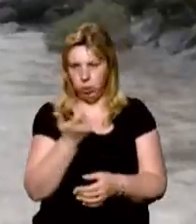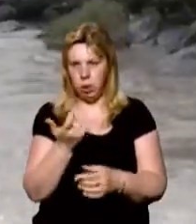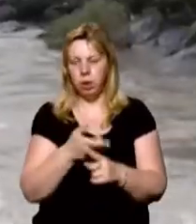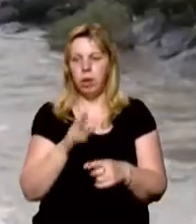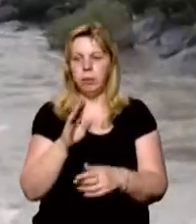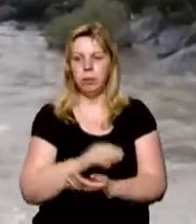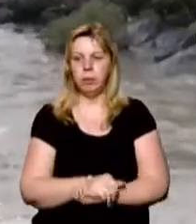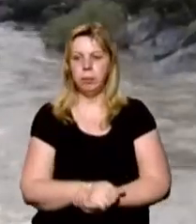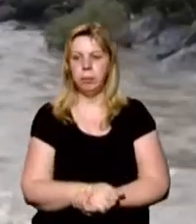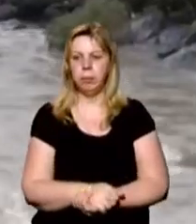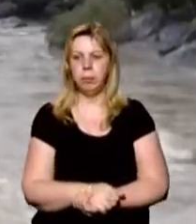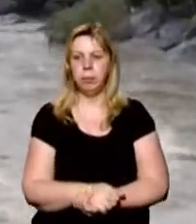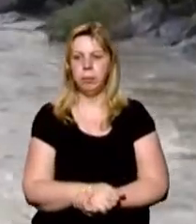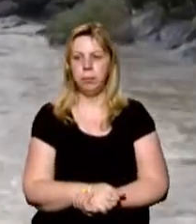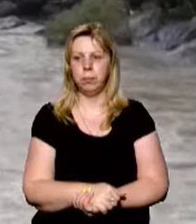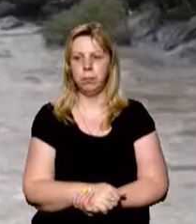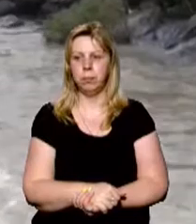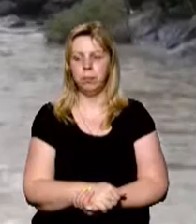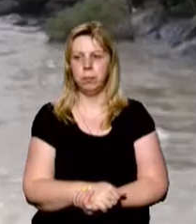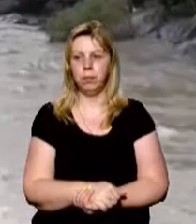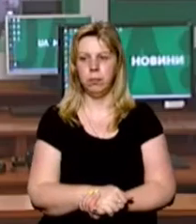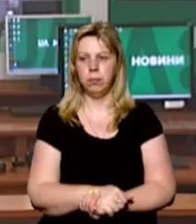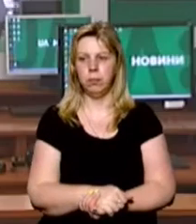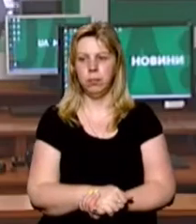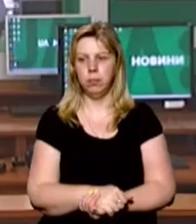Вероніка Мороз, Валерій Міхліченко, новини на Суспільному.